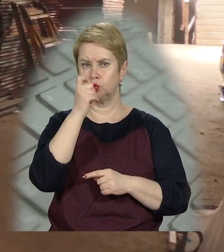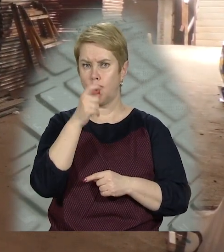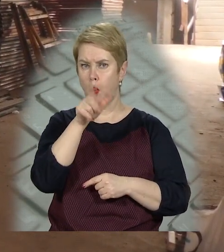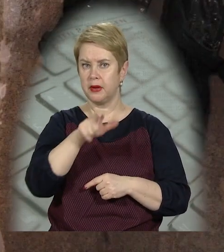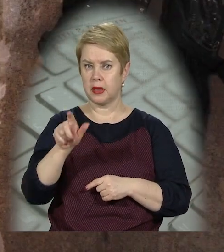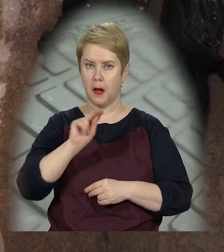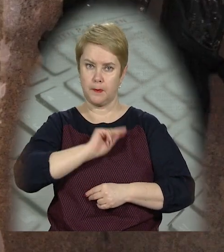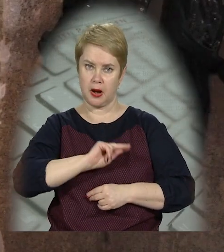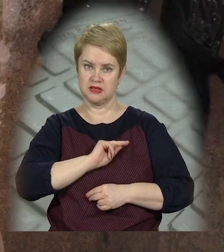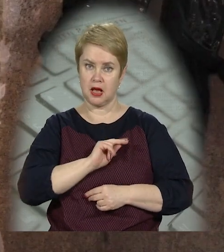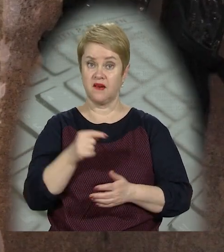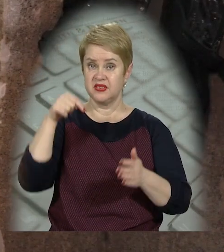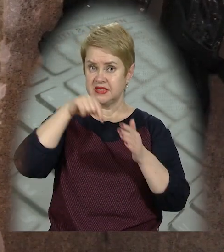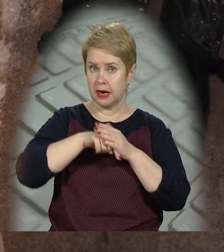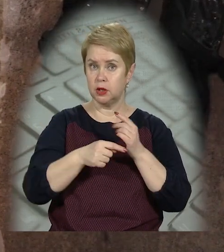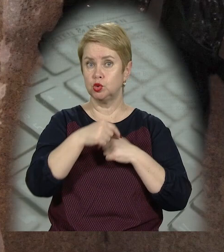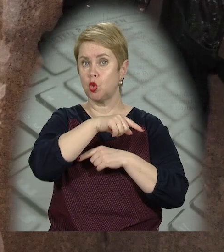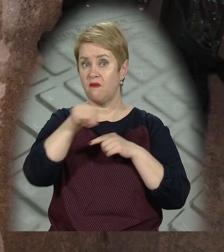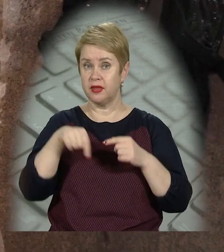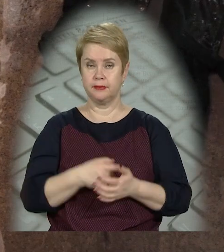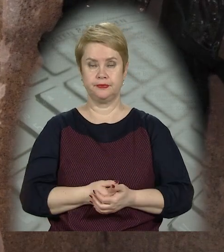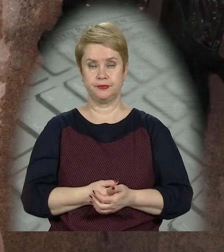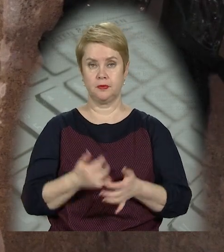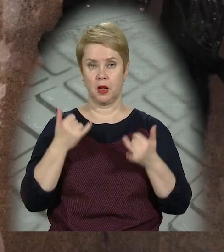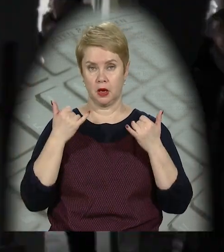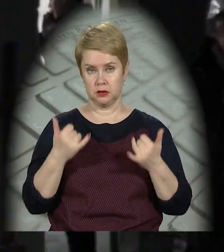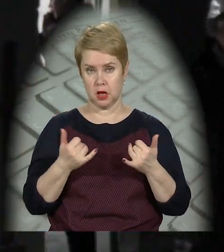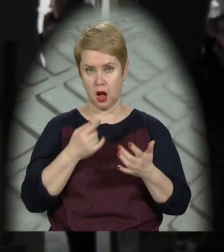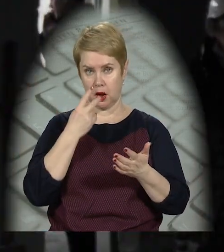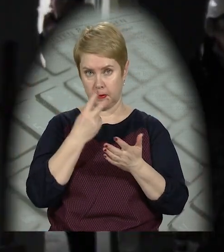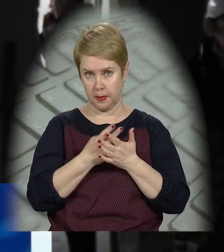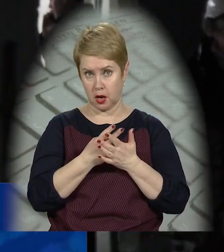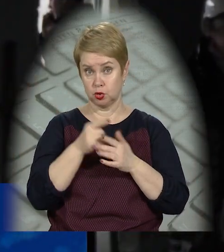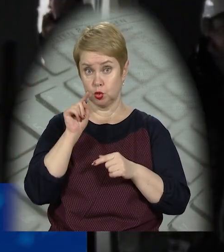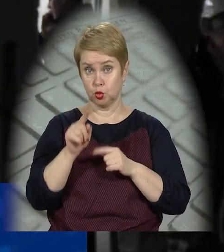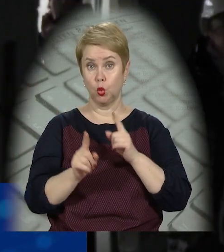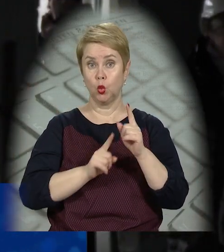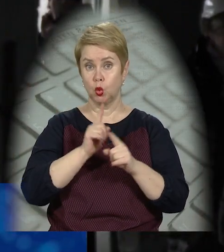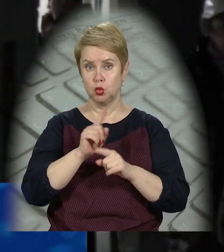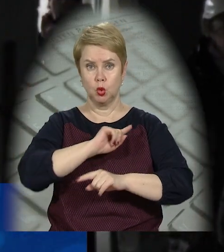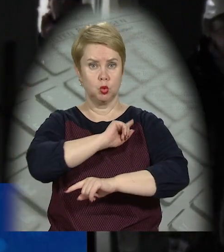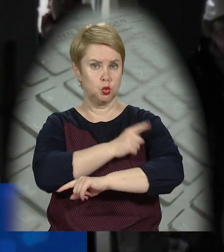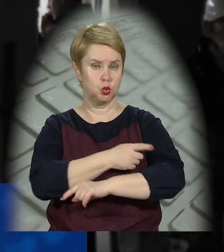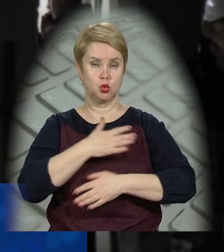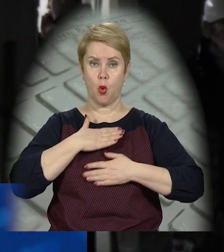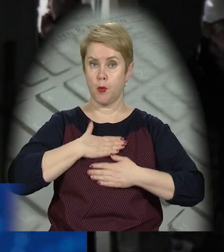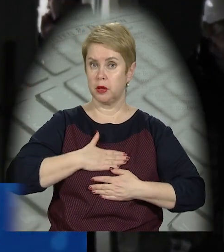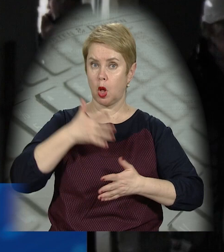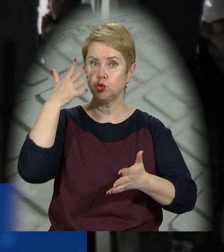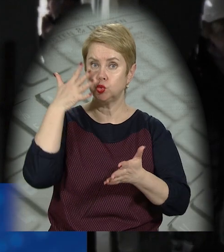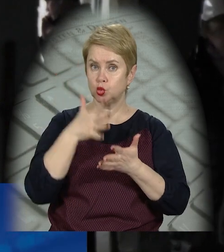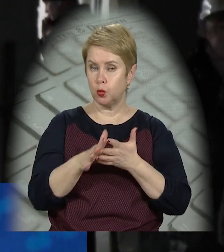підрядників працюють як зсередині, так і зовні. Зараз, бачачи цю реконструкцію, дуже приємно